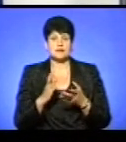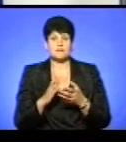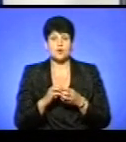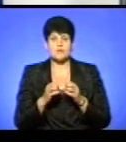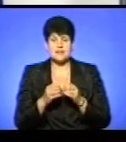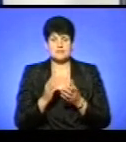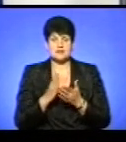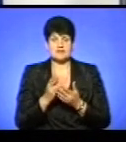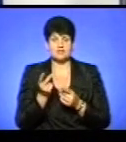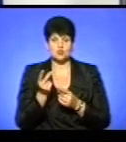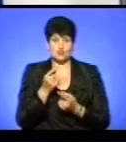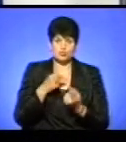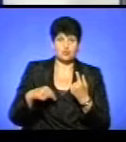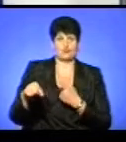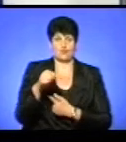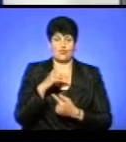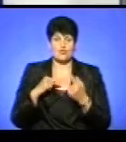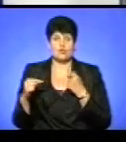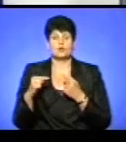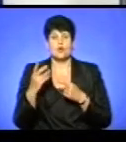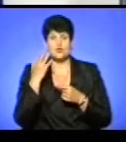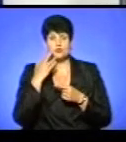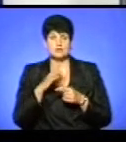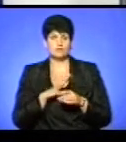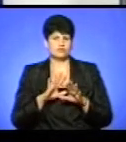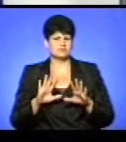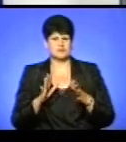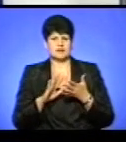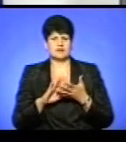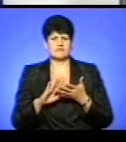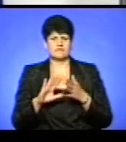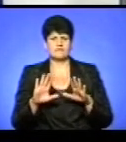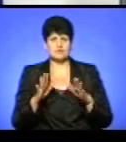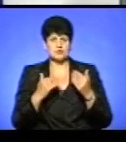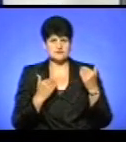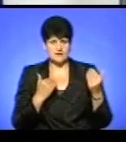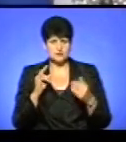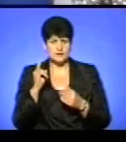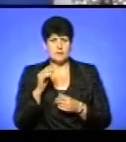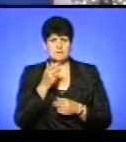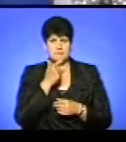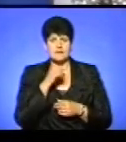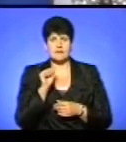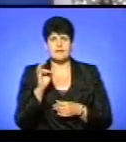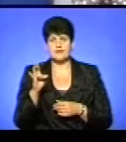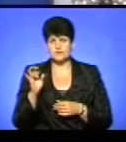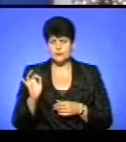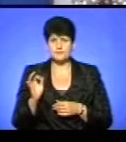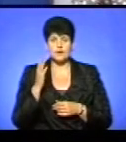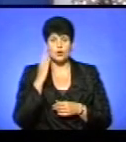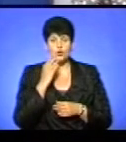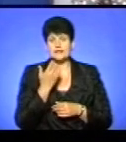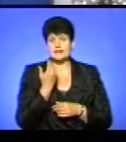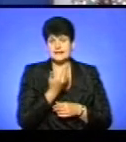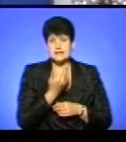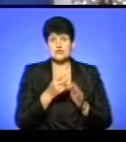пішла по другому колу після того, як стався такий дуже прикрий випадок з вашою дитиною, пані Анну, коли її